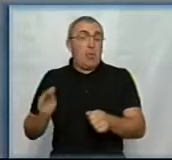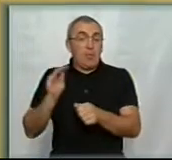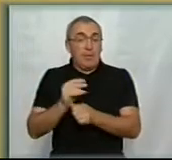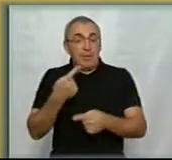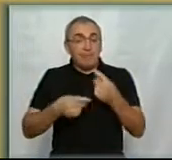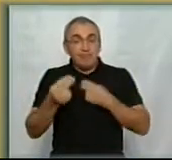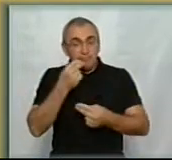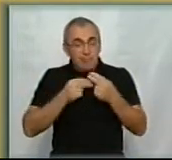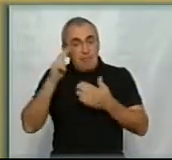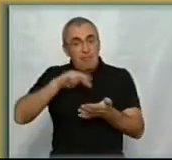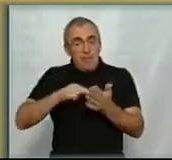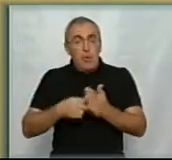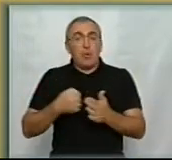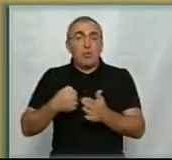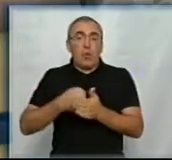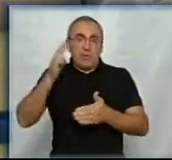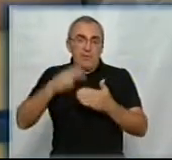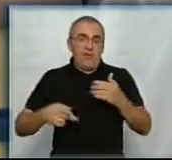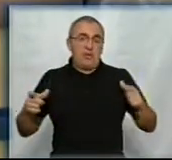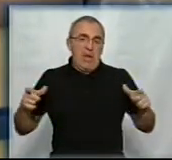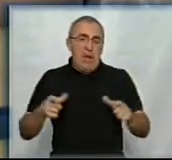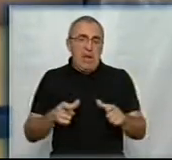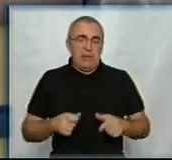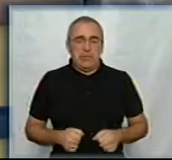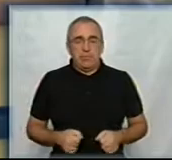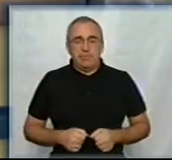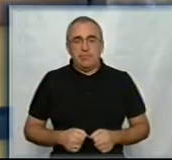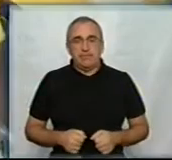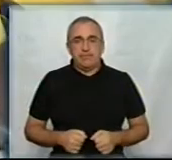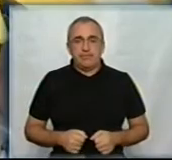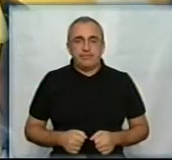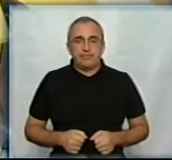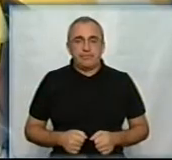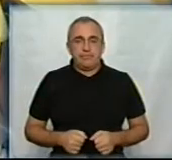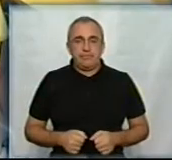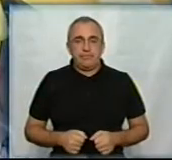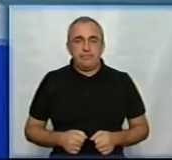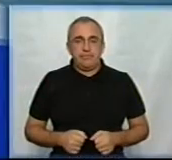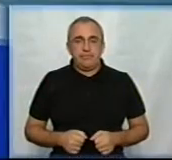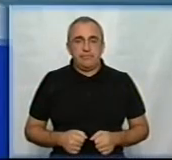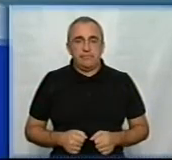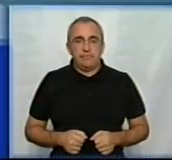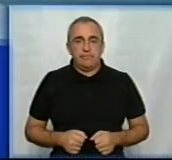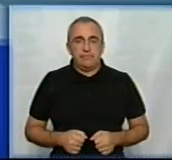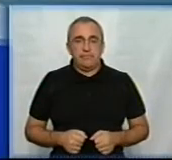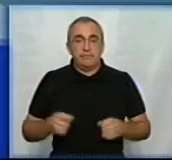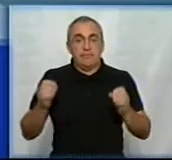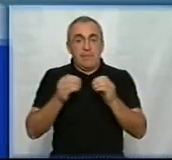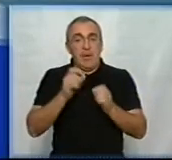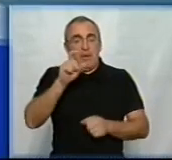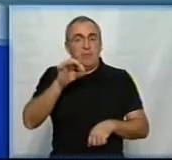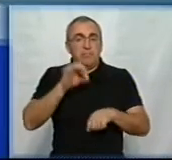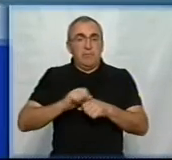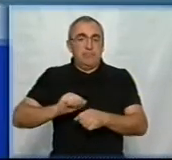таке харчування планують до завершення карантину. Анна Добрань, Роман Сташенко, новини на Суспільному, Кропивницький. Десятро людей